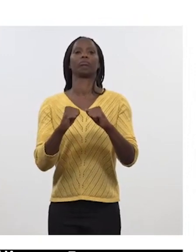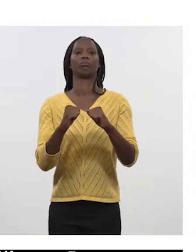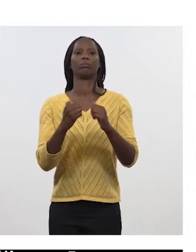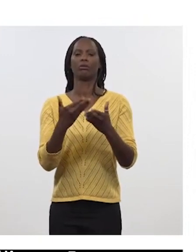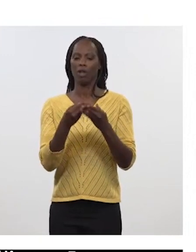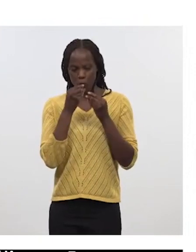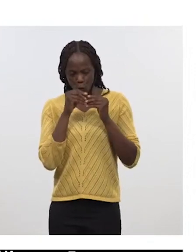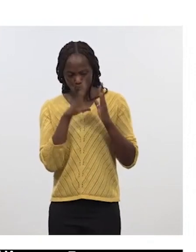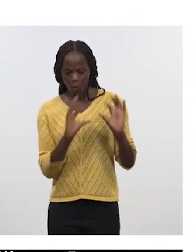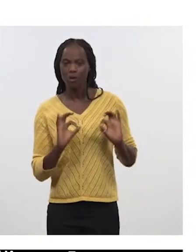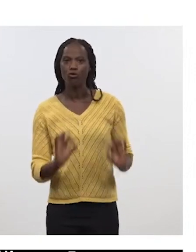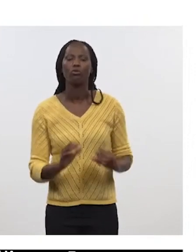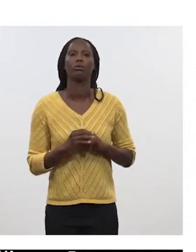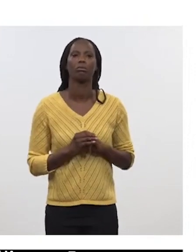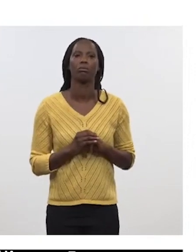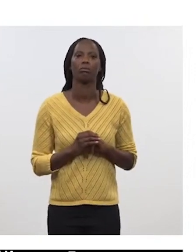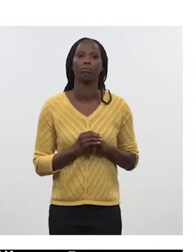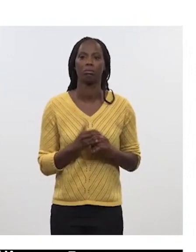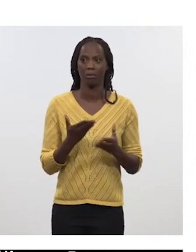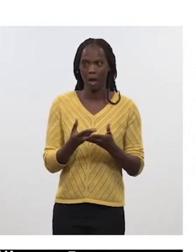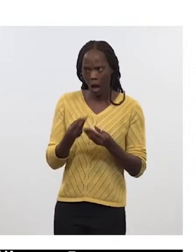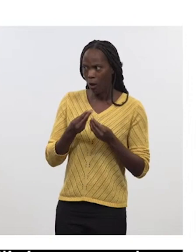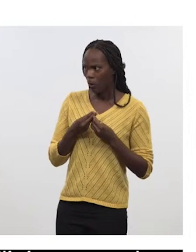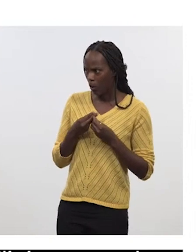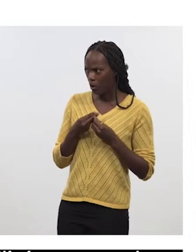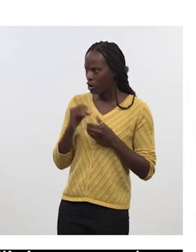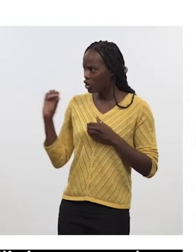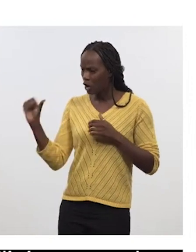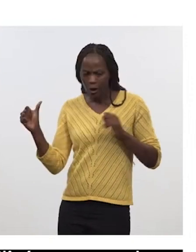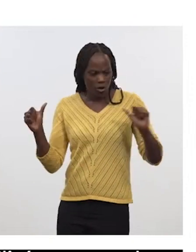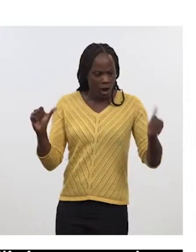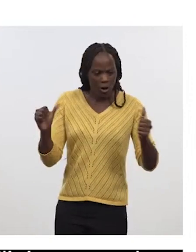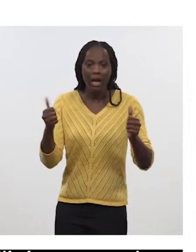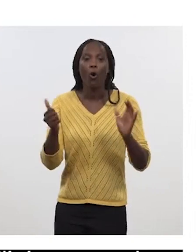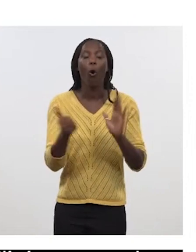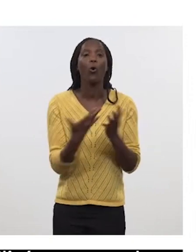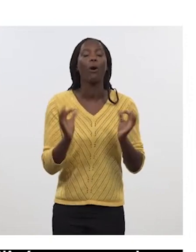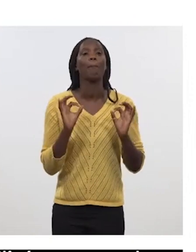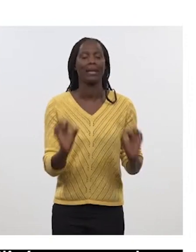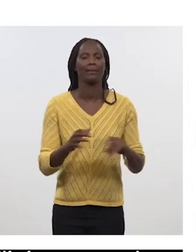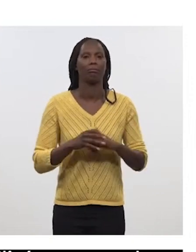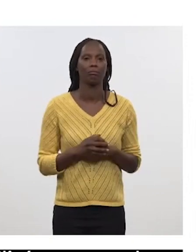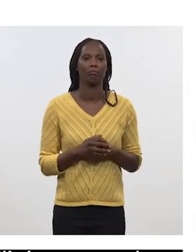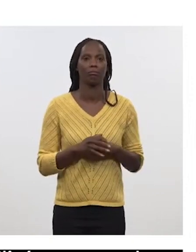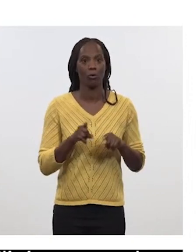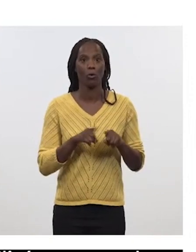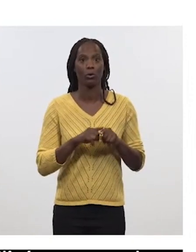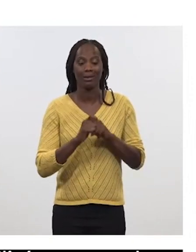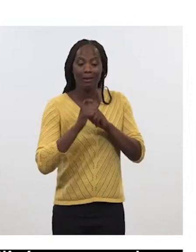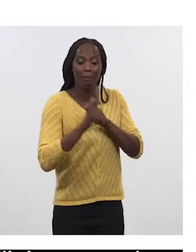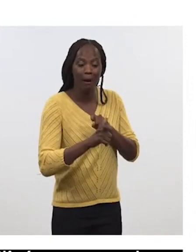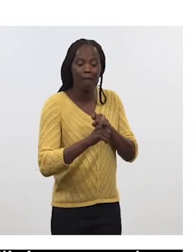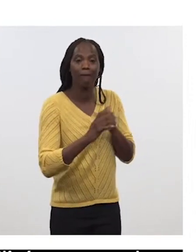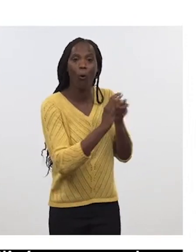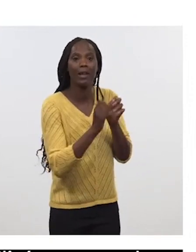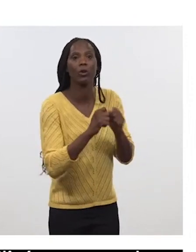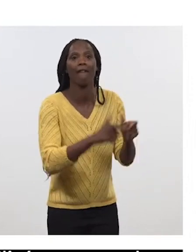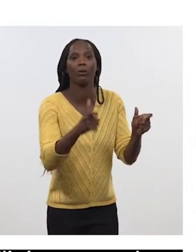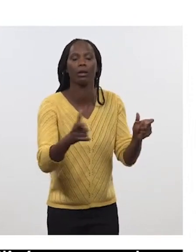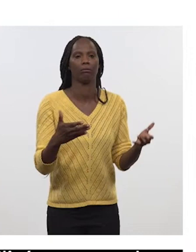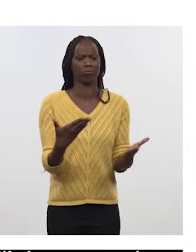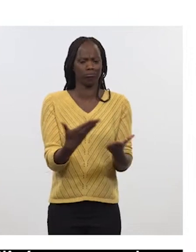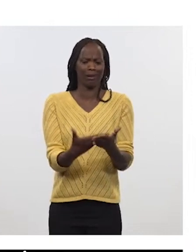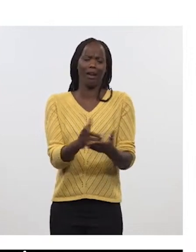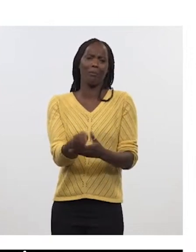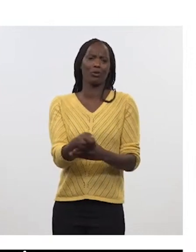est un bon modèle. Et qu'il permet aussi de clarifier la responsabilité de chacun des États et derrière des industriels. Que tout cela, évidemment, se fait